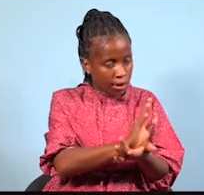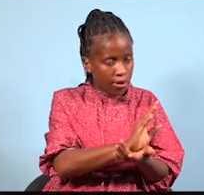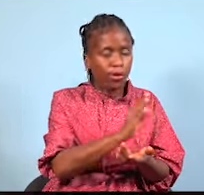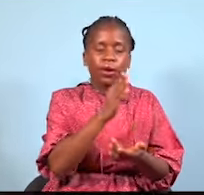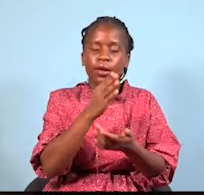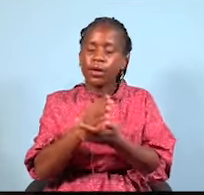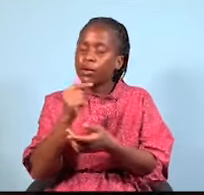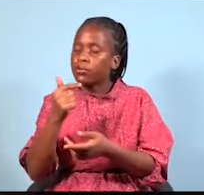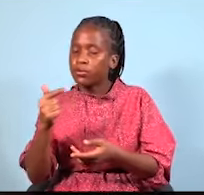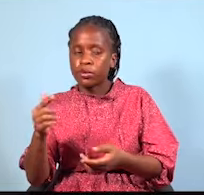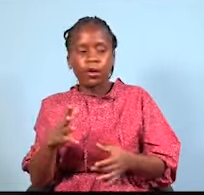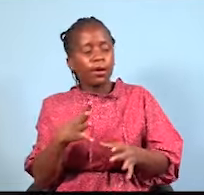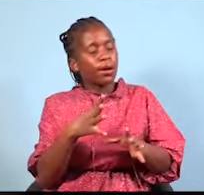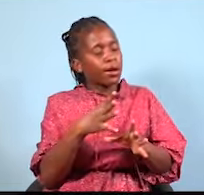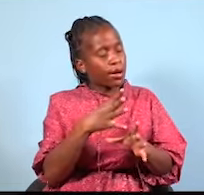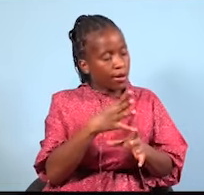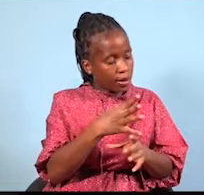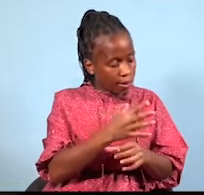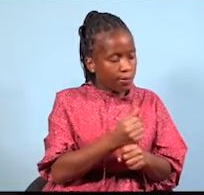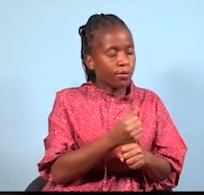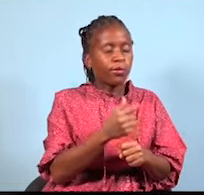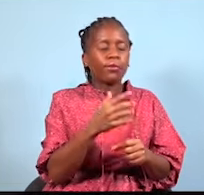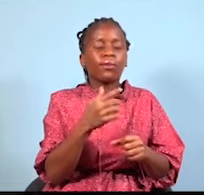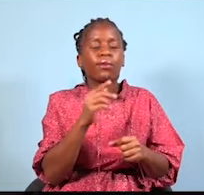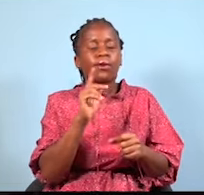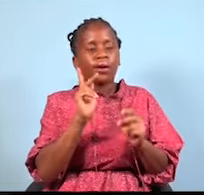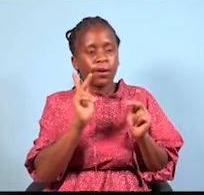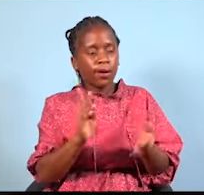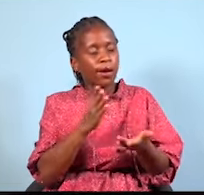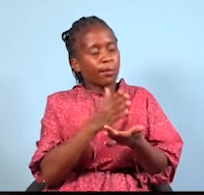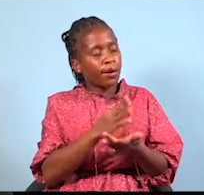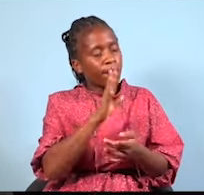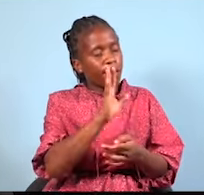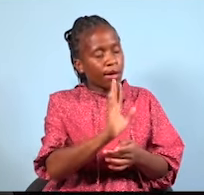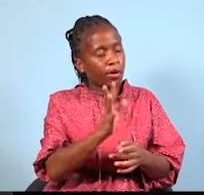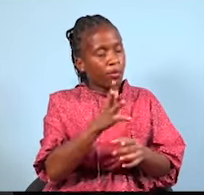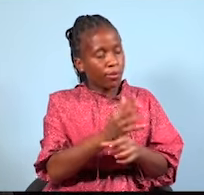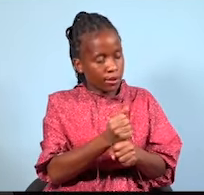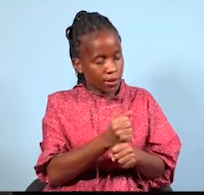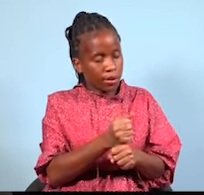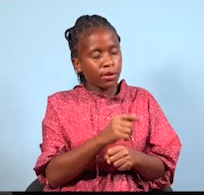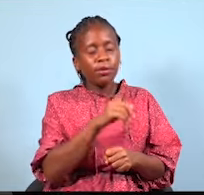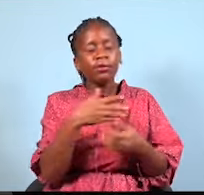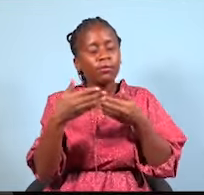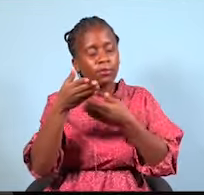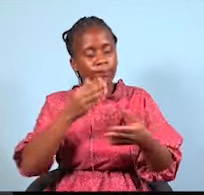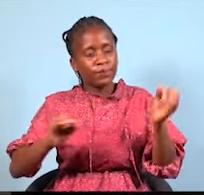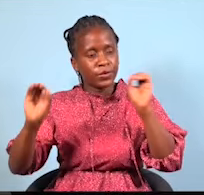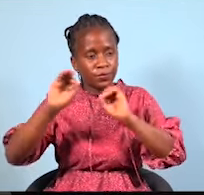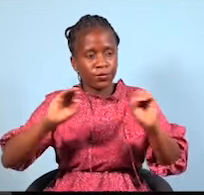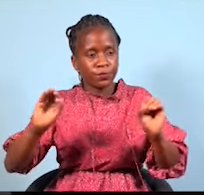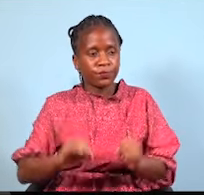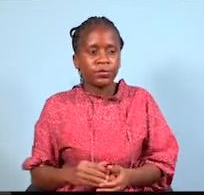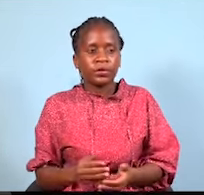unapaso kupata, utapata, hakuna mjadala. Kama hupasu, kupata, hupati. Hakuna mjadala. Kwa sababu,